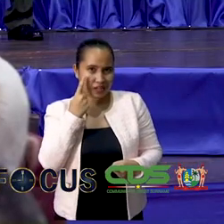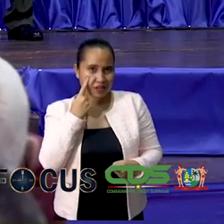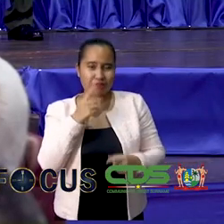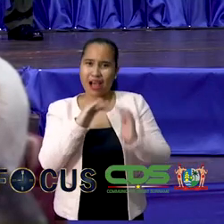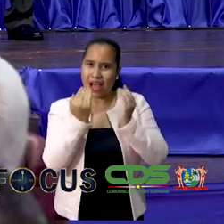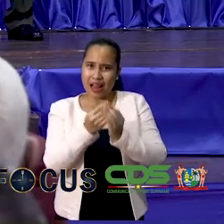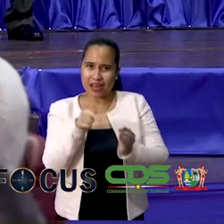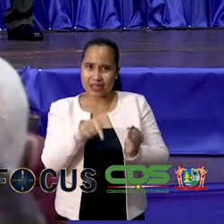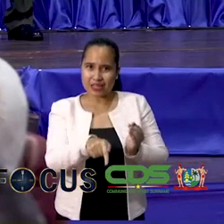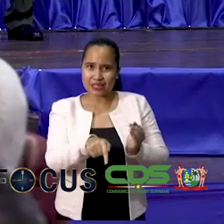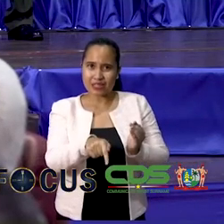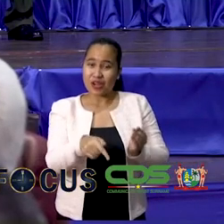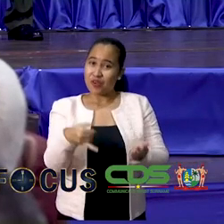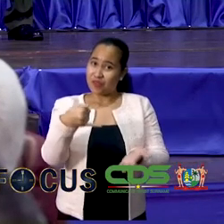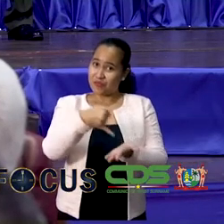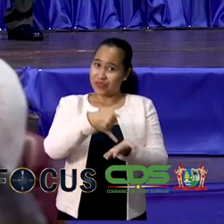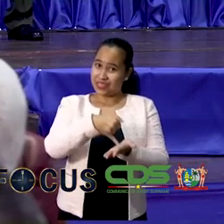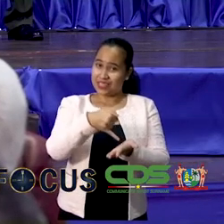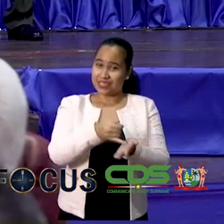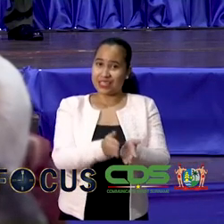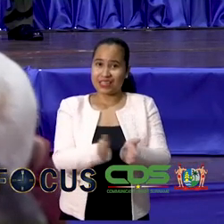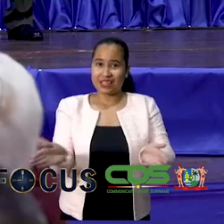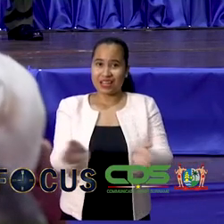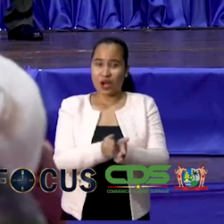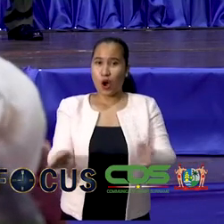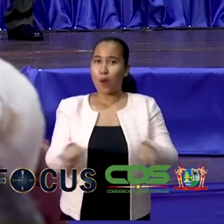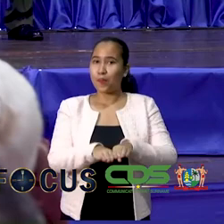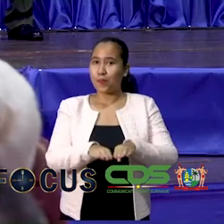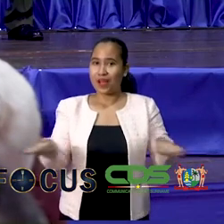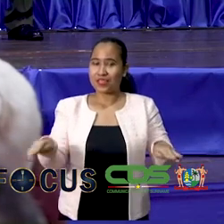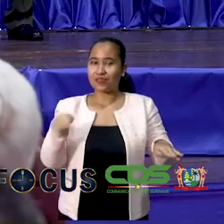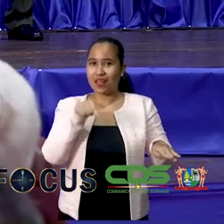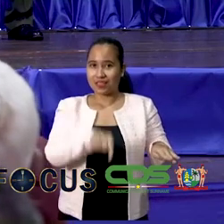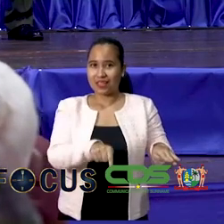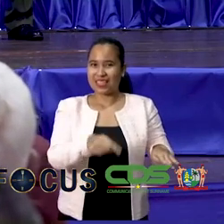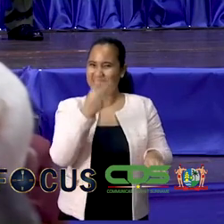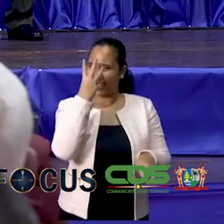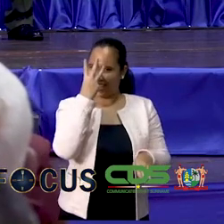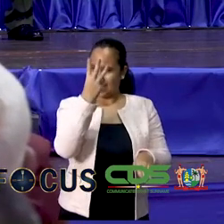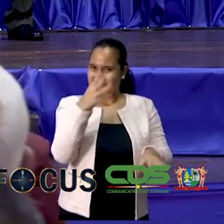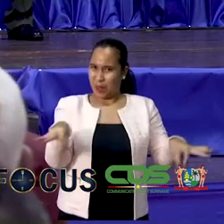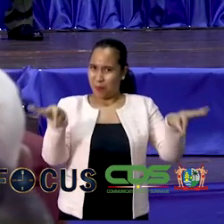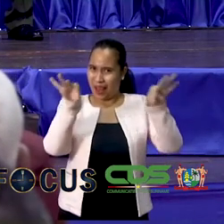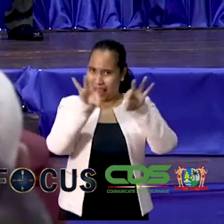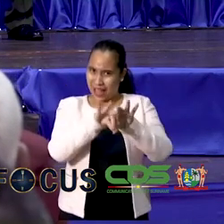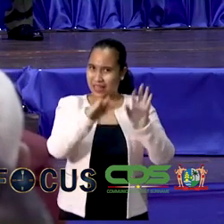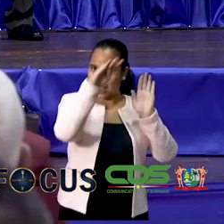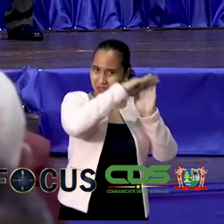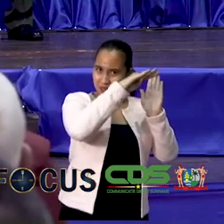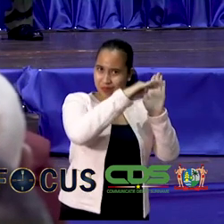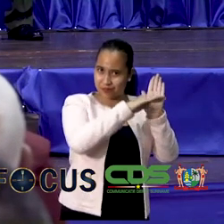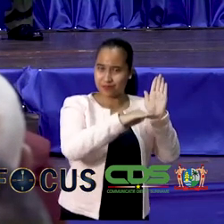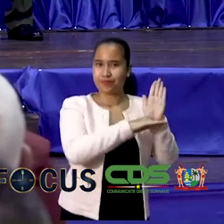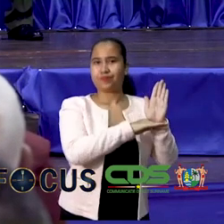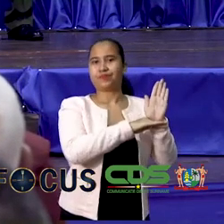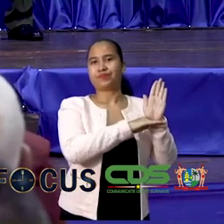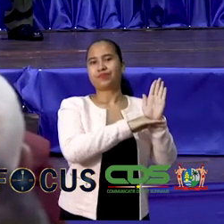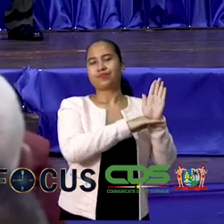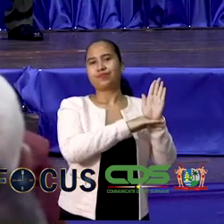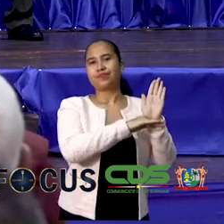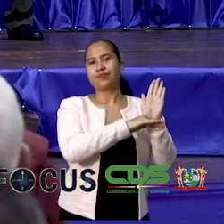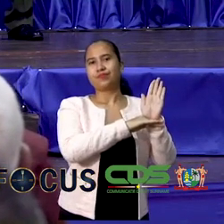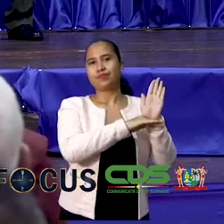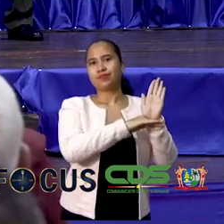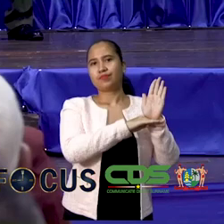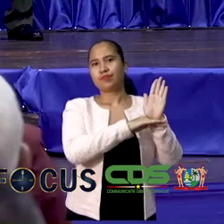van het verkiezersstraject op basis van deze drie principes. Dat is dan ook